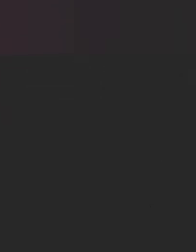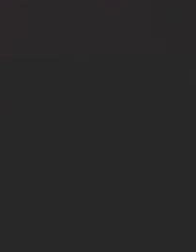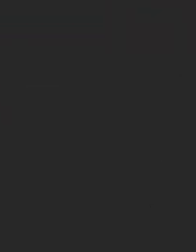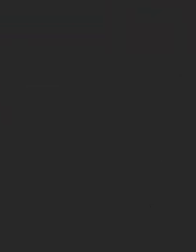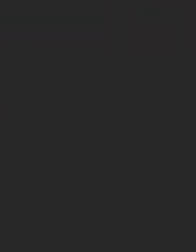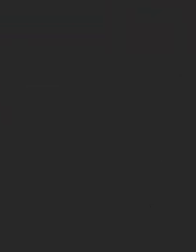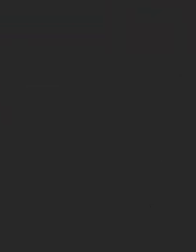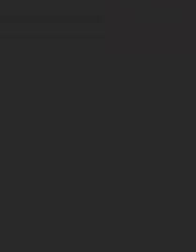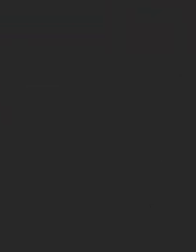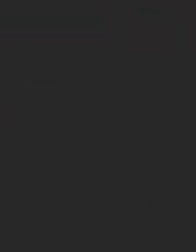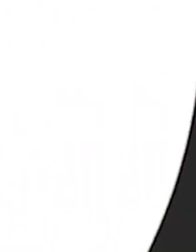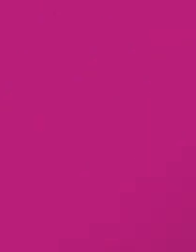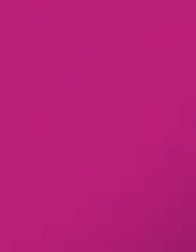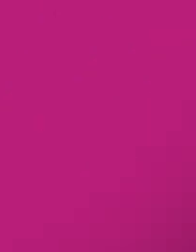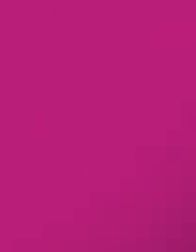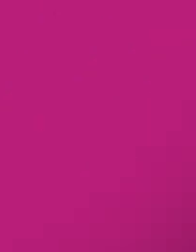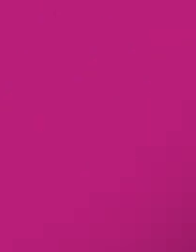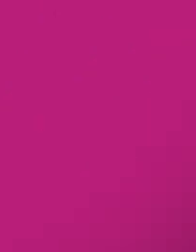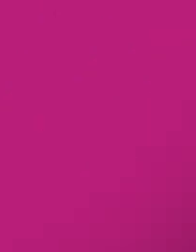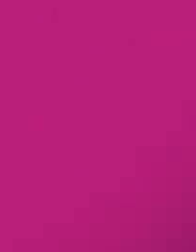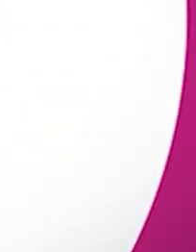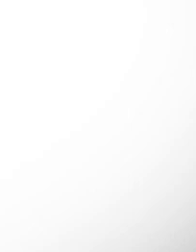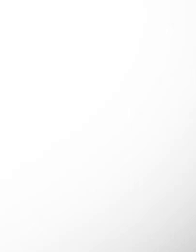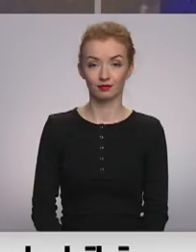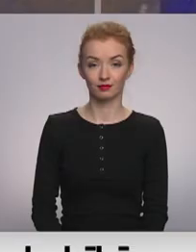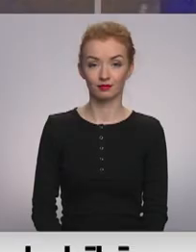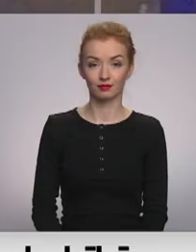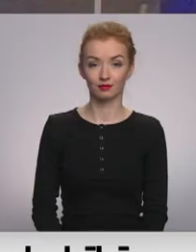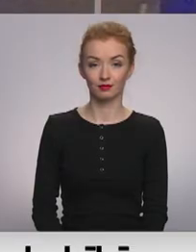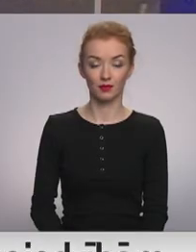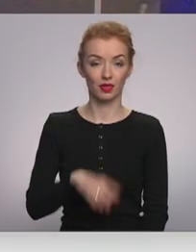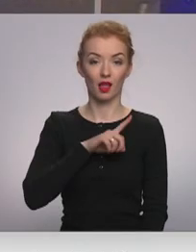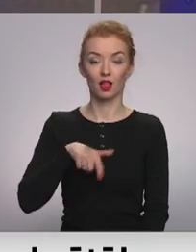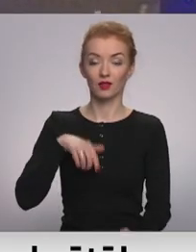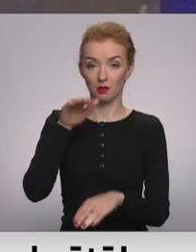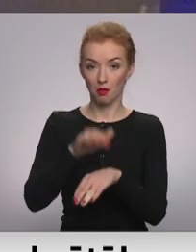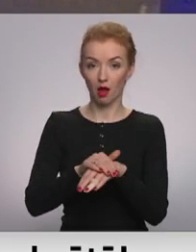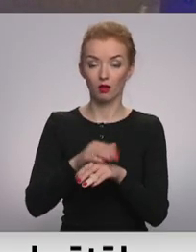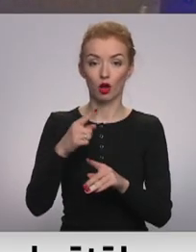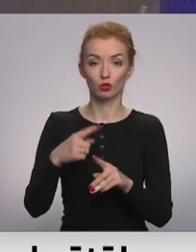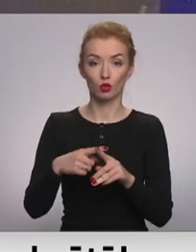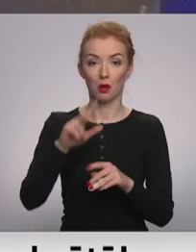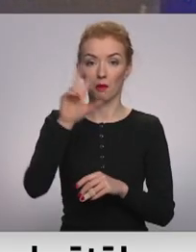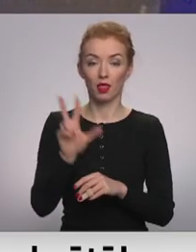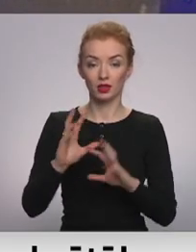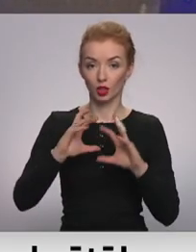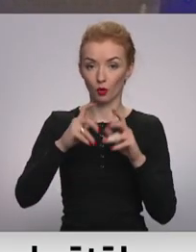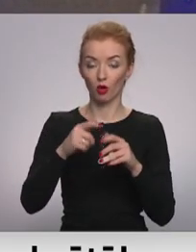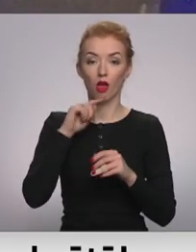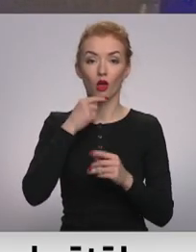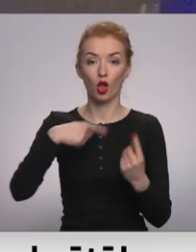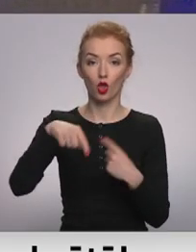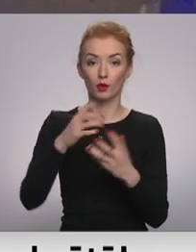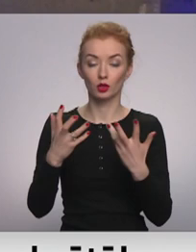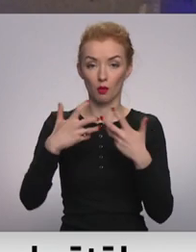Re, visi ēters ir te! Latvijas Bankas un Baltijas Startautiskā ekonomikas